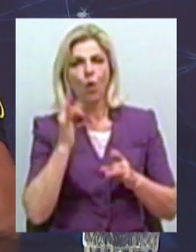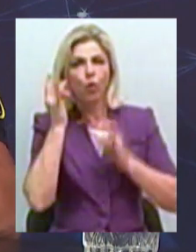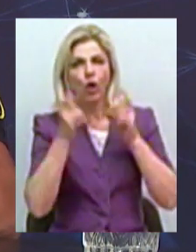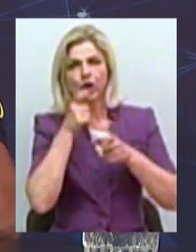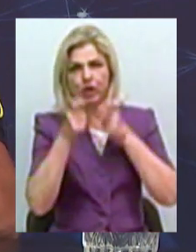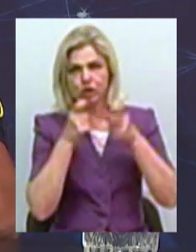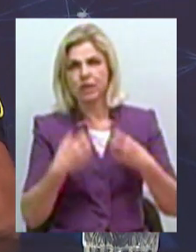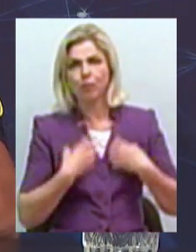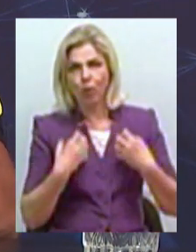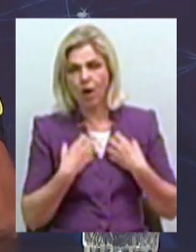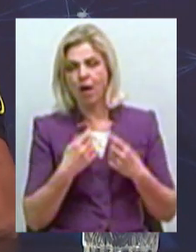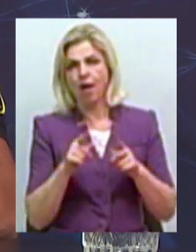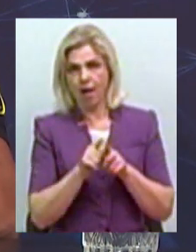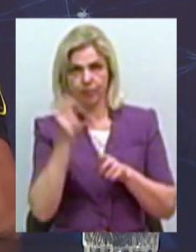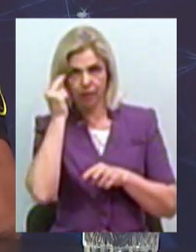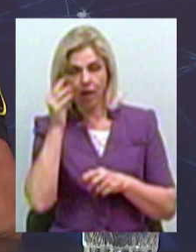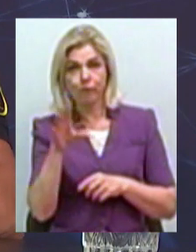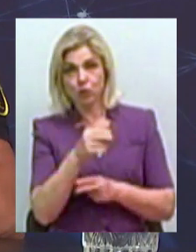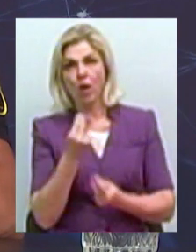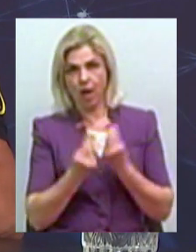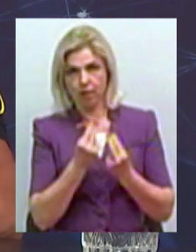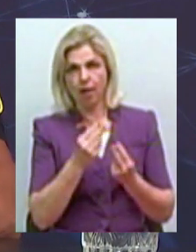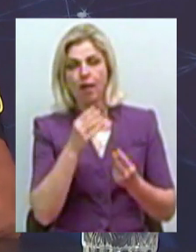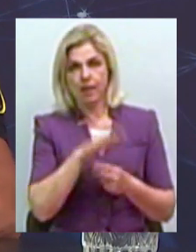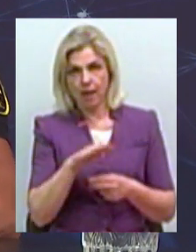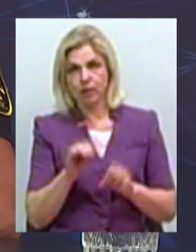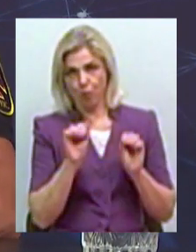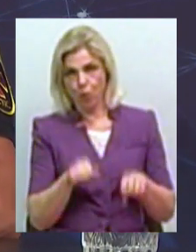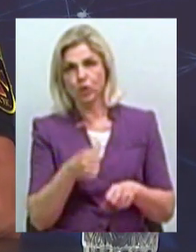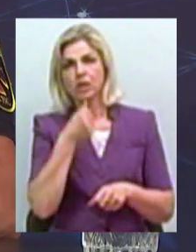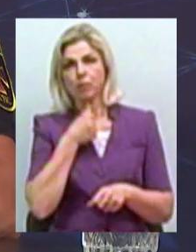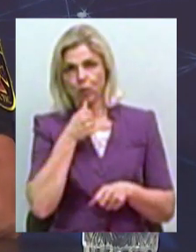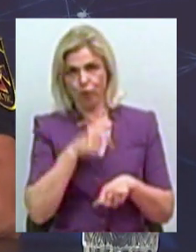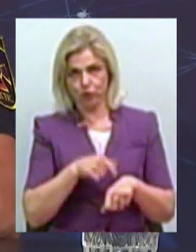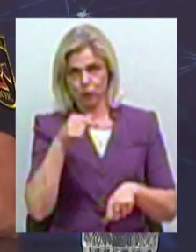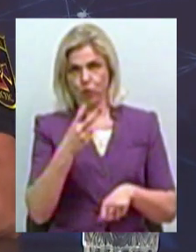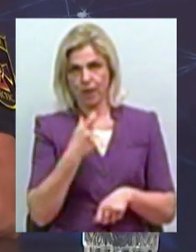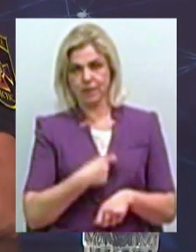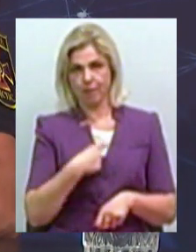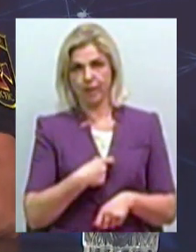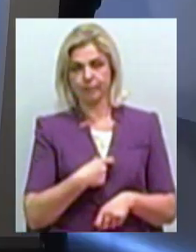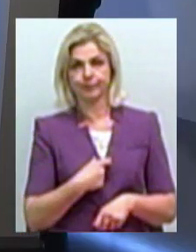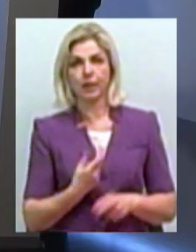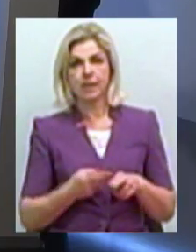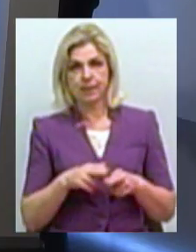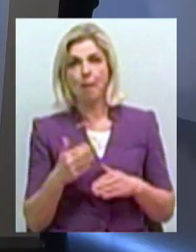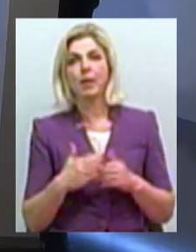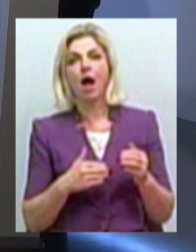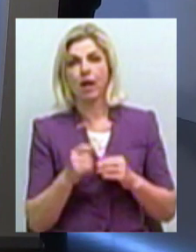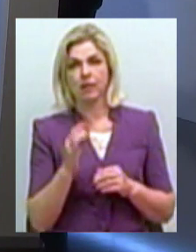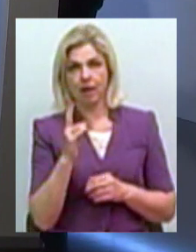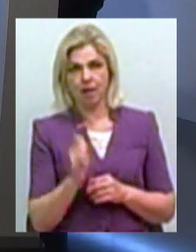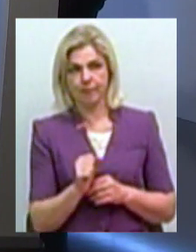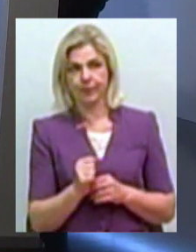можуть супроводжувати пожежу. Хочу сказати, що в цьому році у нас був такий… на собі відчути. Так, це практика. Ми